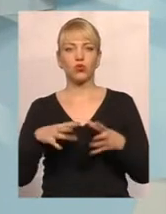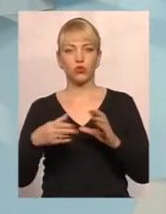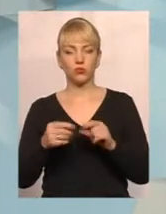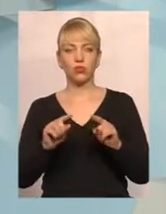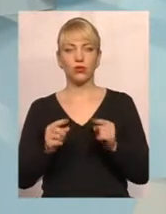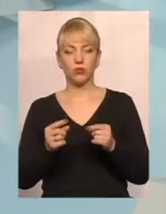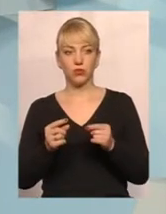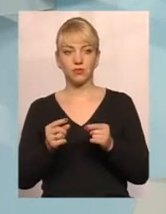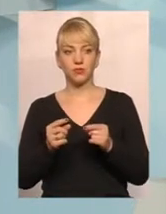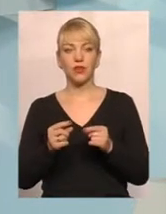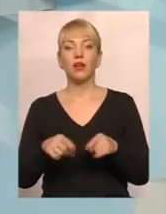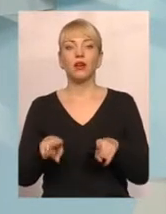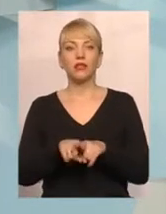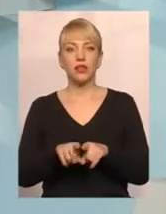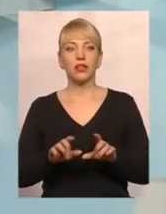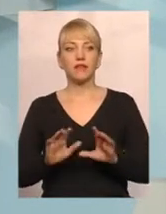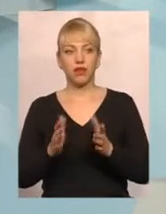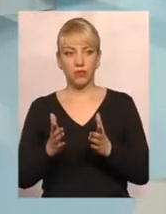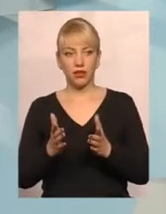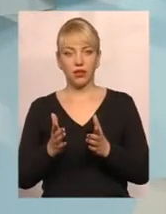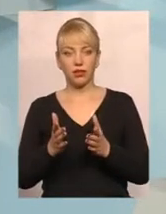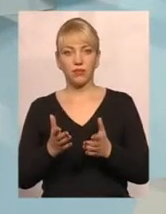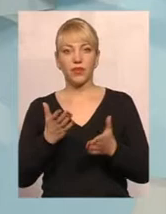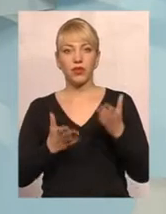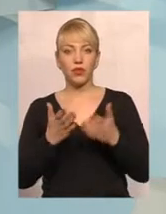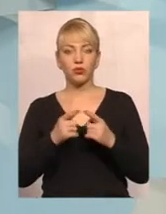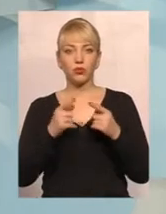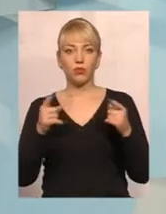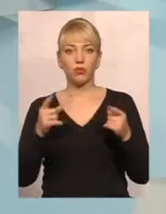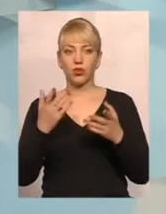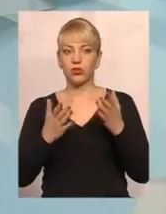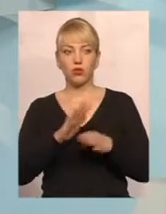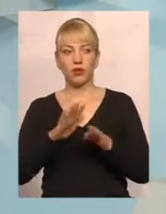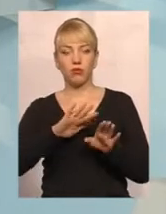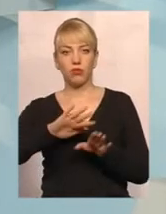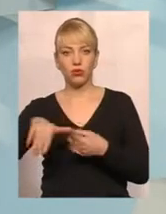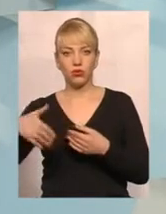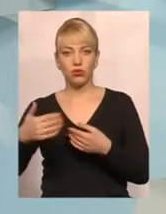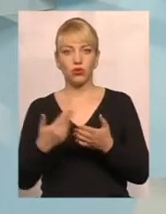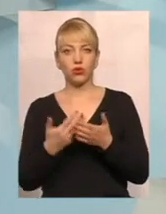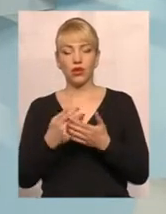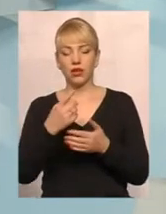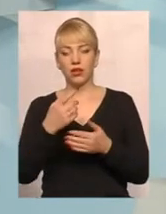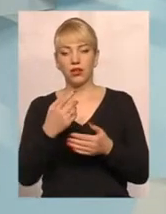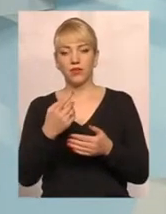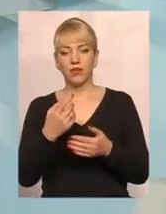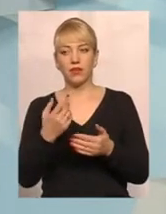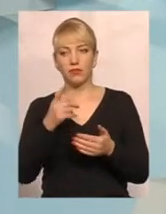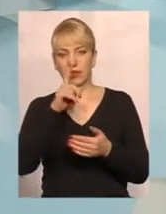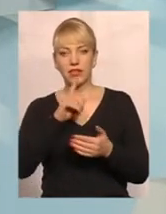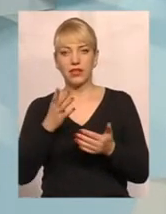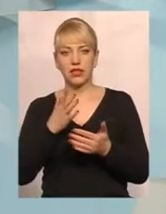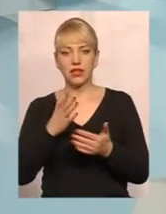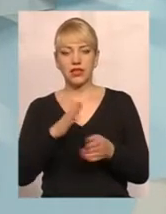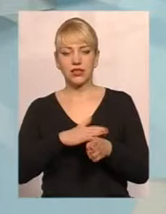в таких випадках, якщо протягом не пройшло від місяця, в якому здійснювалася така покупка,